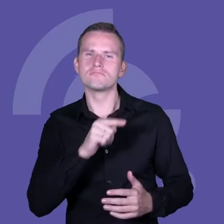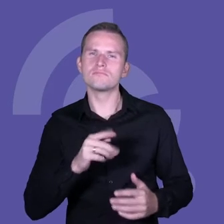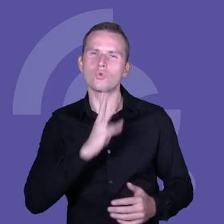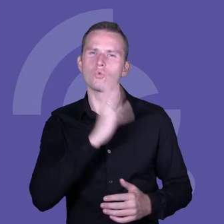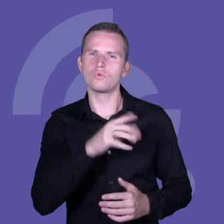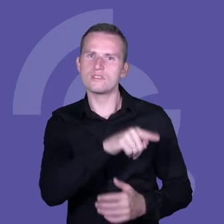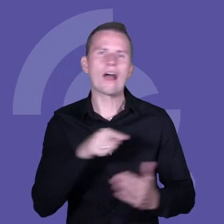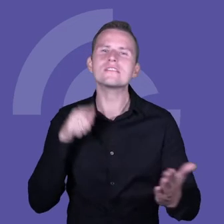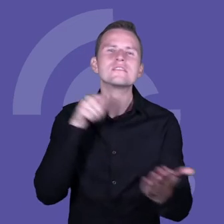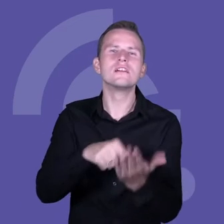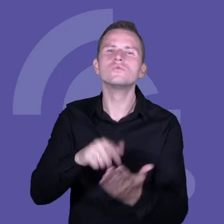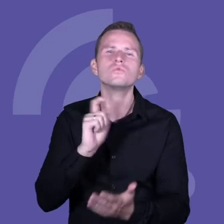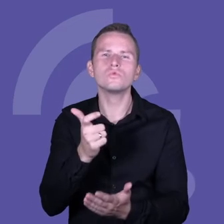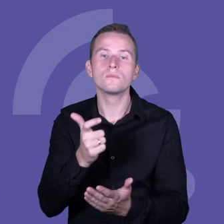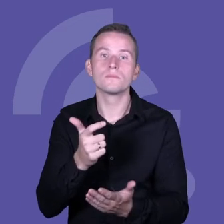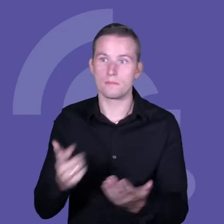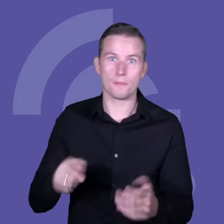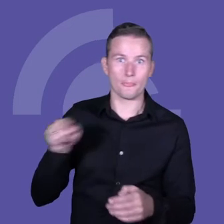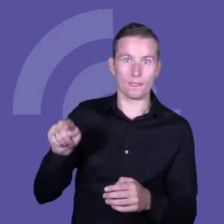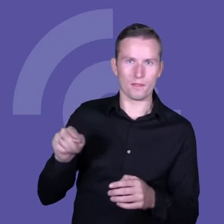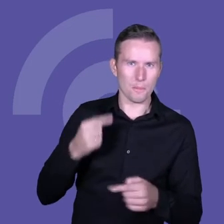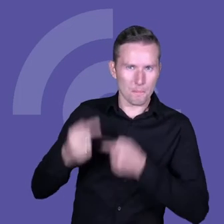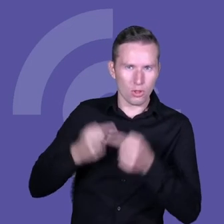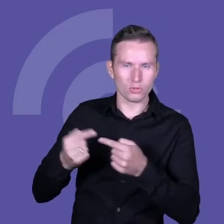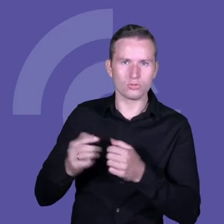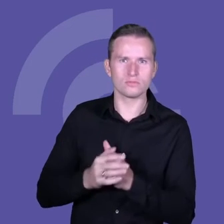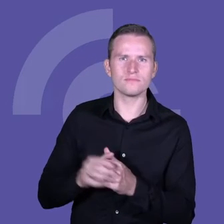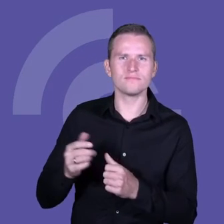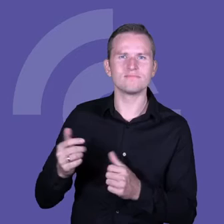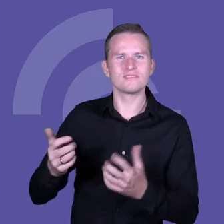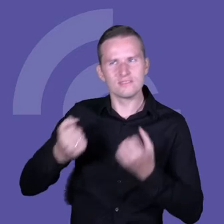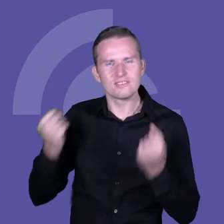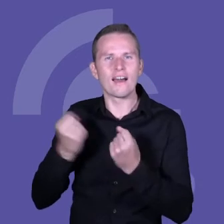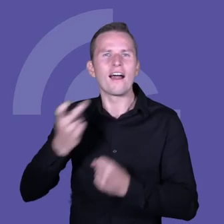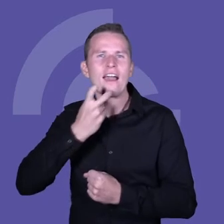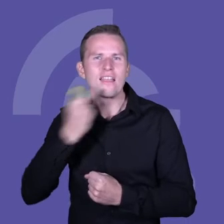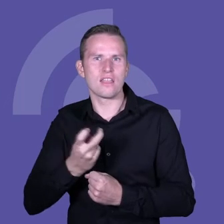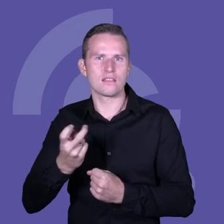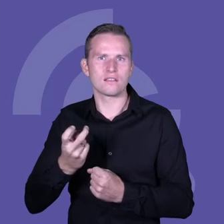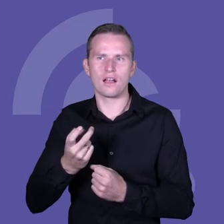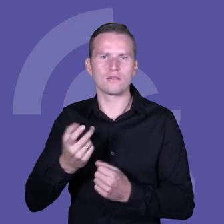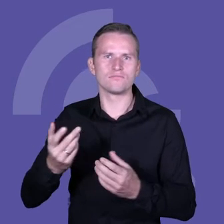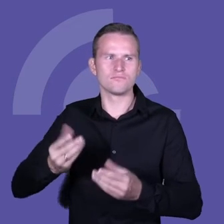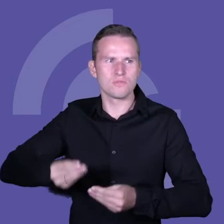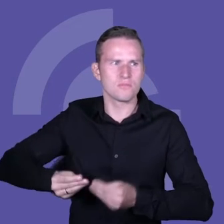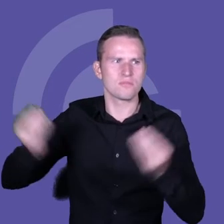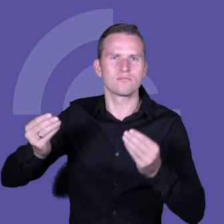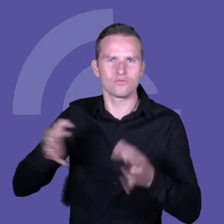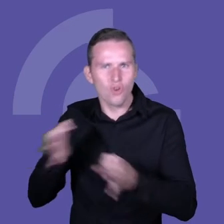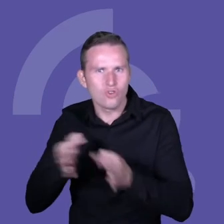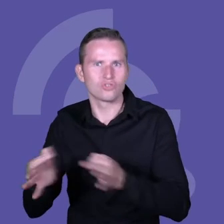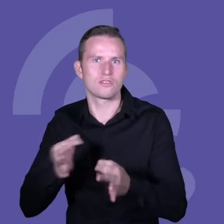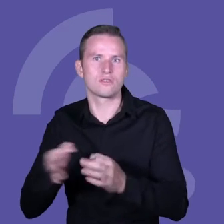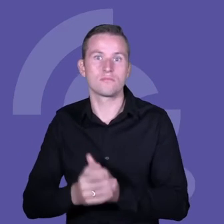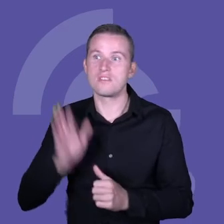produkt, co najmniej w 50% był bardziej efektywny energetycznie. Udało się nawet przekroczyć, bo udało się osiągnąć